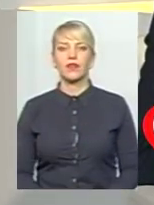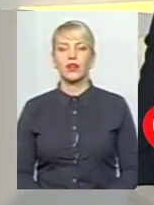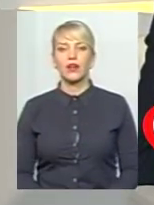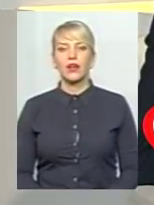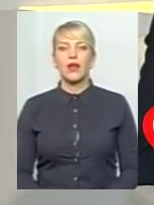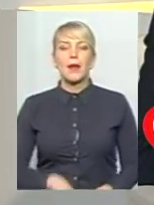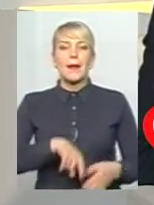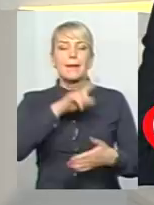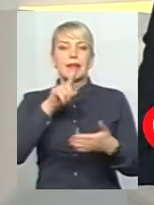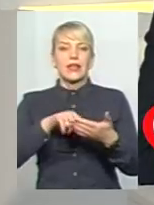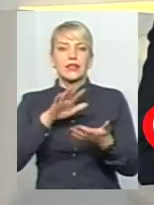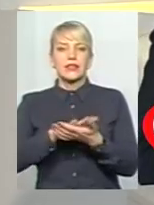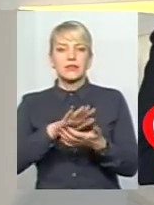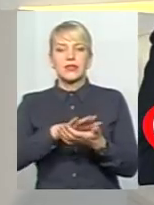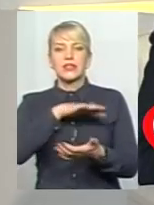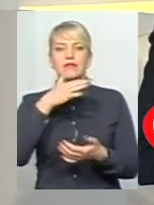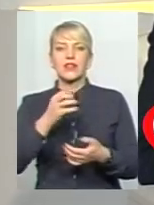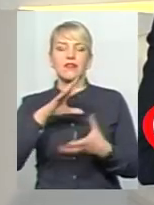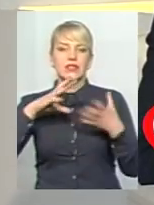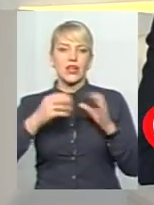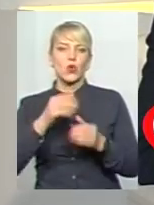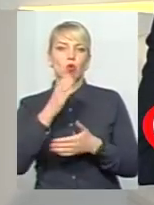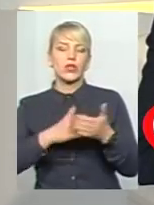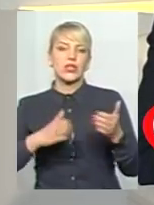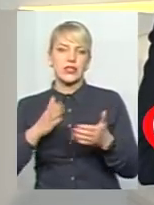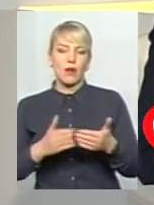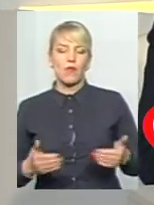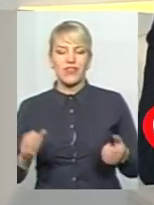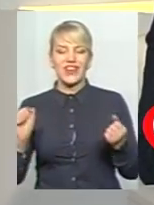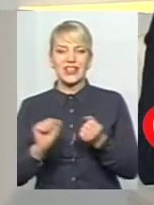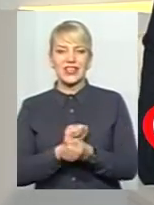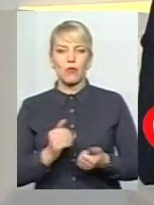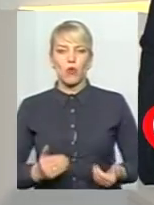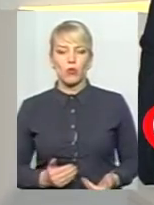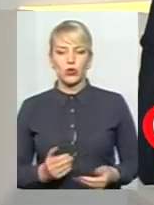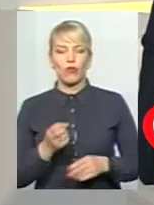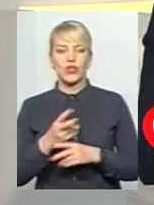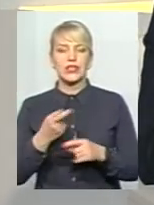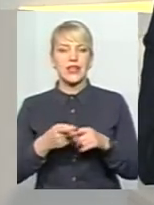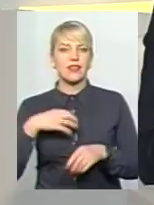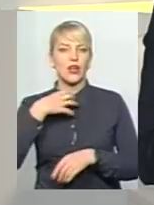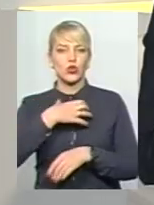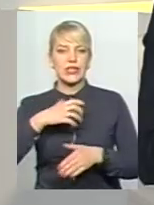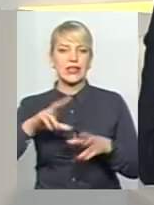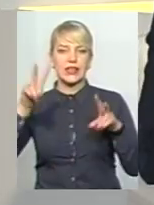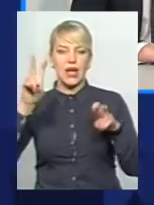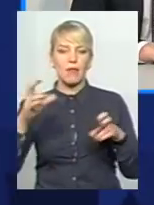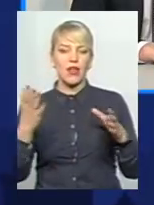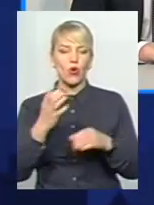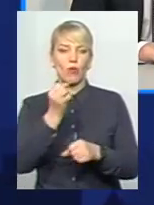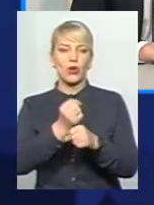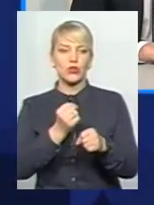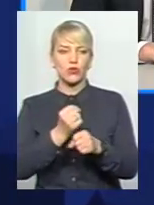питання сміттєзвалище і взагалі утилізації твердих побутових відходів. Я би сказав, напевно, це зараз найактуальніша тема, над якою зобов'язана